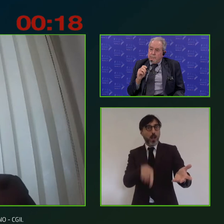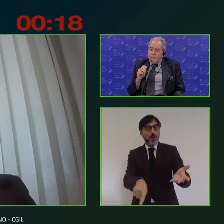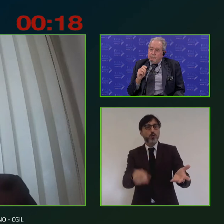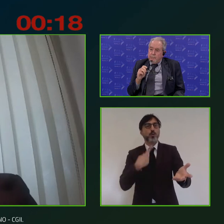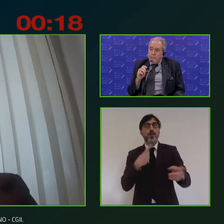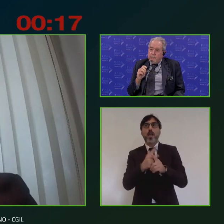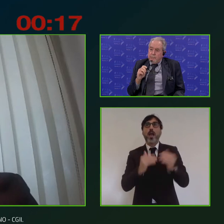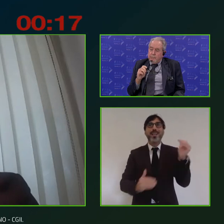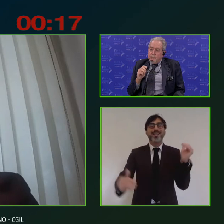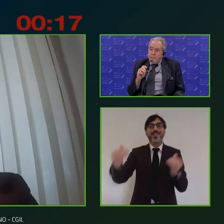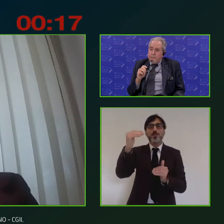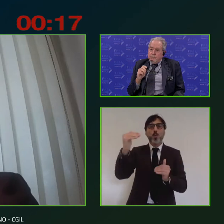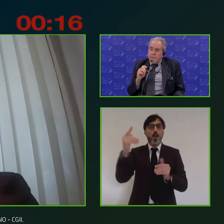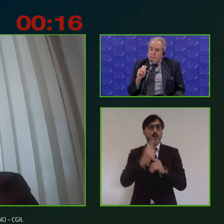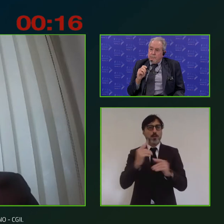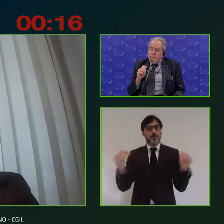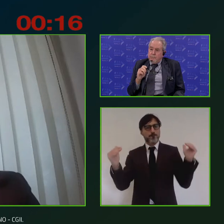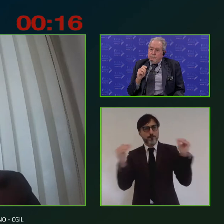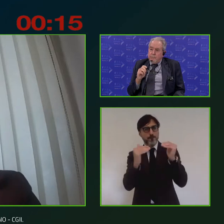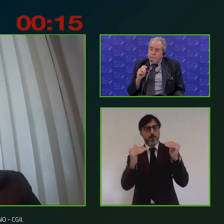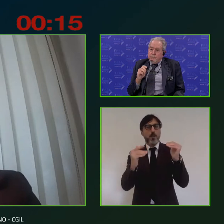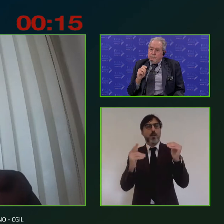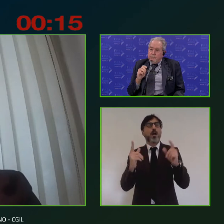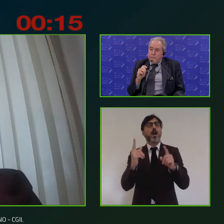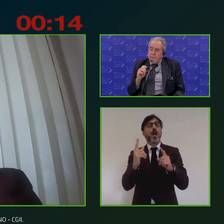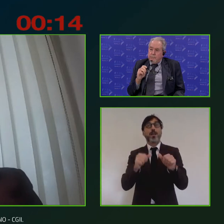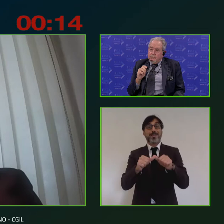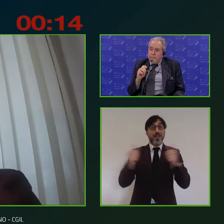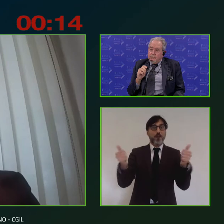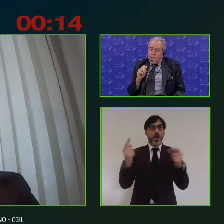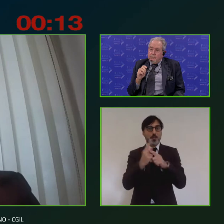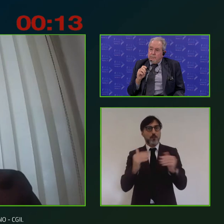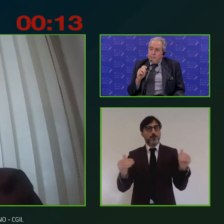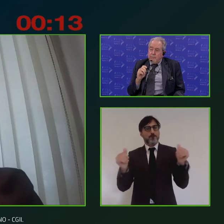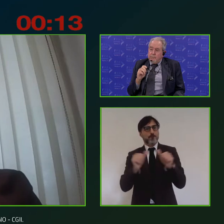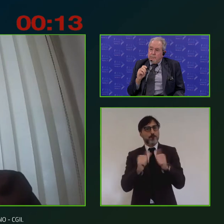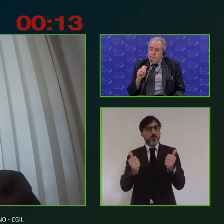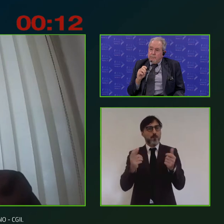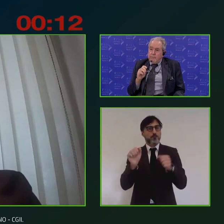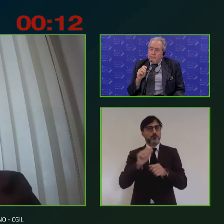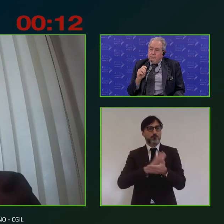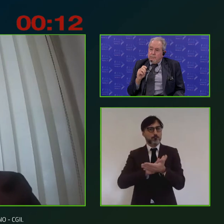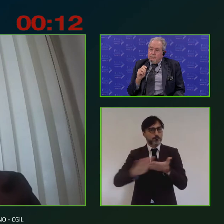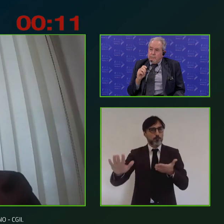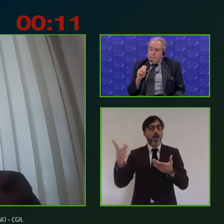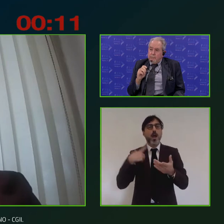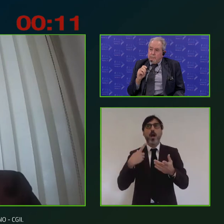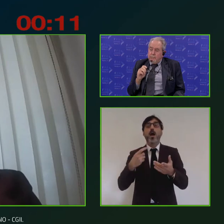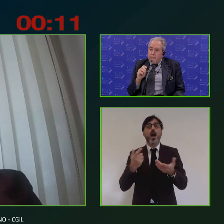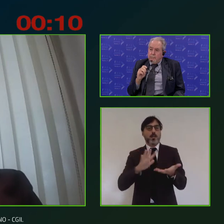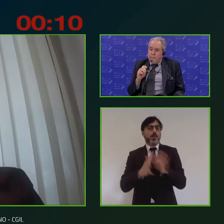disuguaglianze e quei divari diventa assolutamente fondamentale e